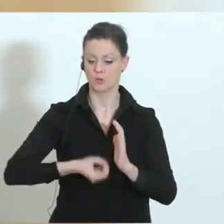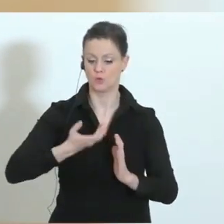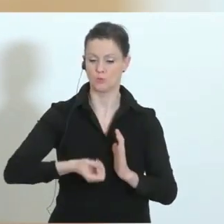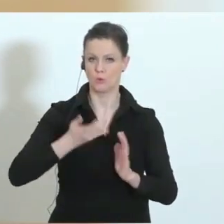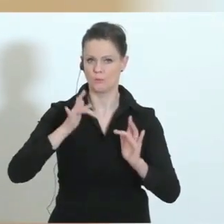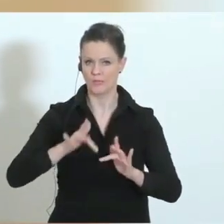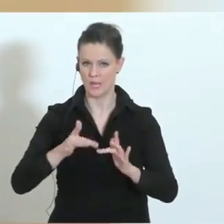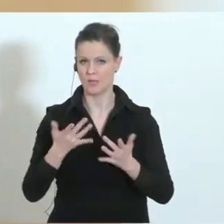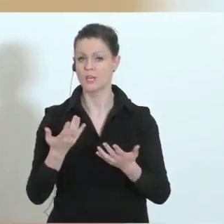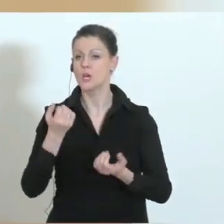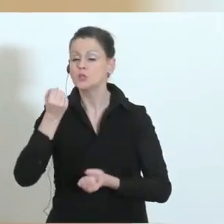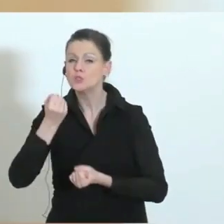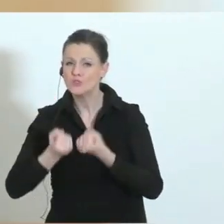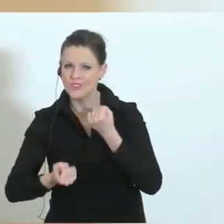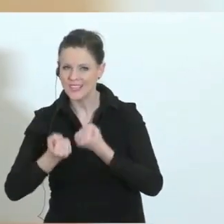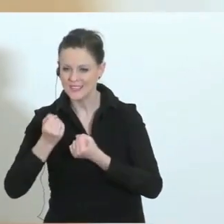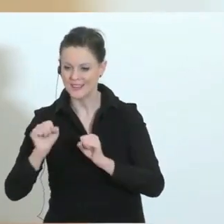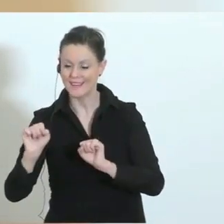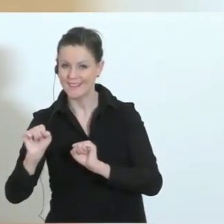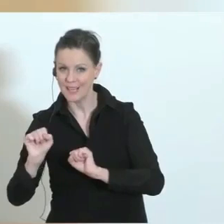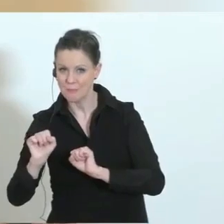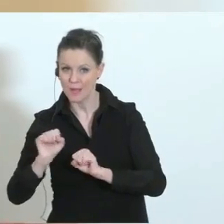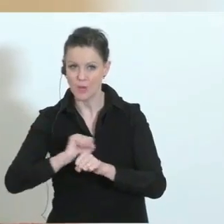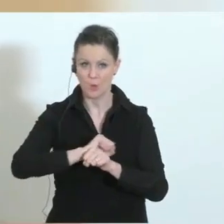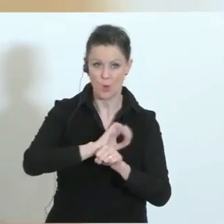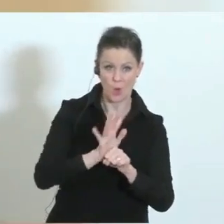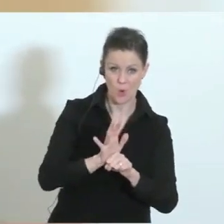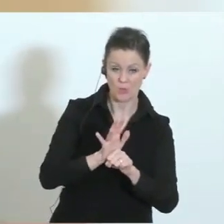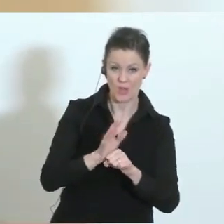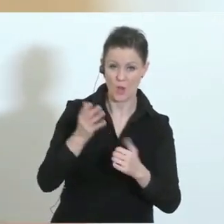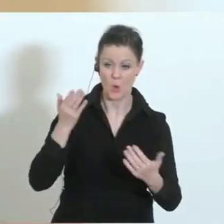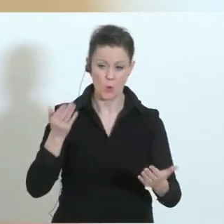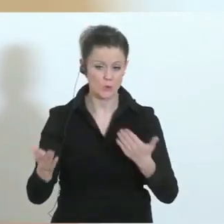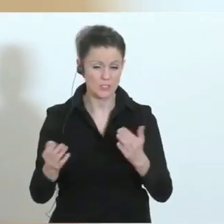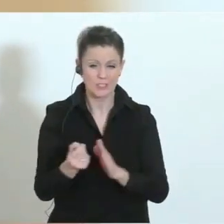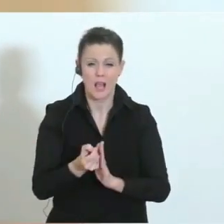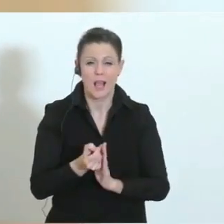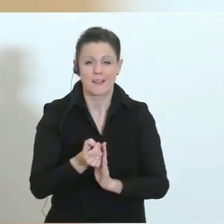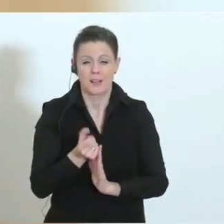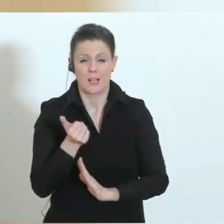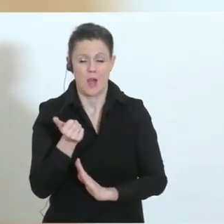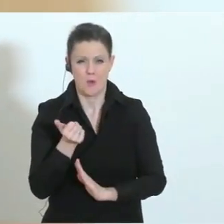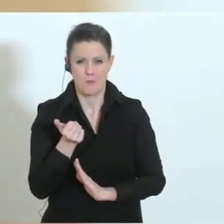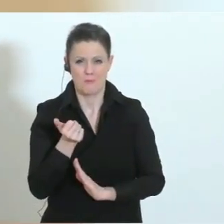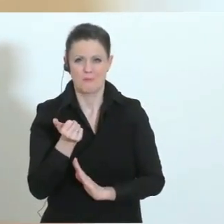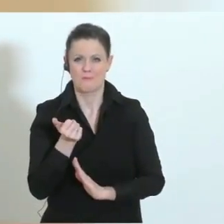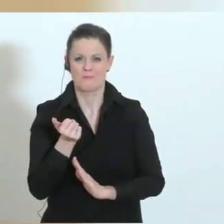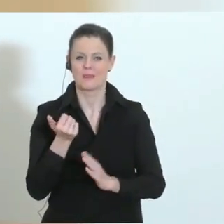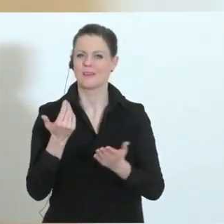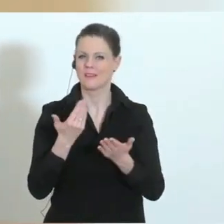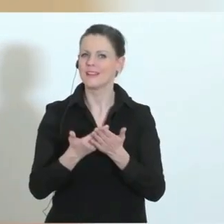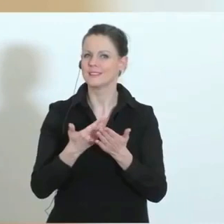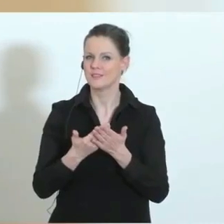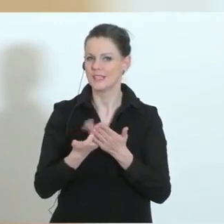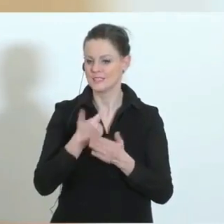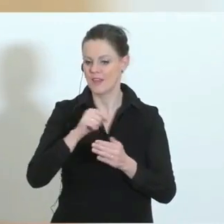Schwierigkeit, Symptome der Grippe unterscheiden sich kaum von den Symptomen des Coronavirus. Das wird